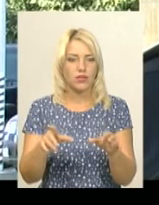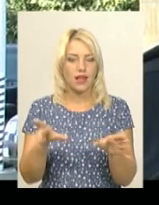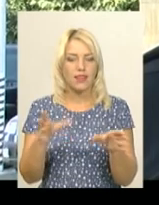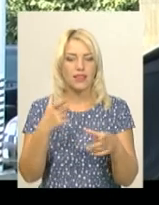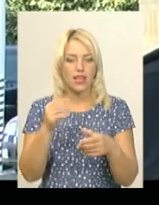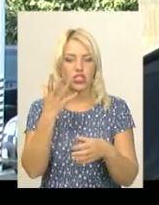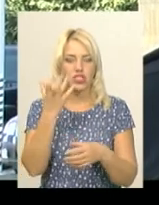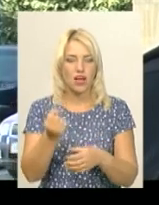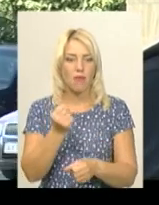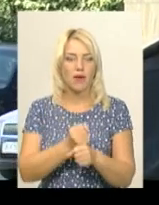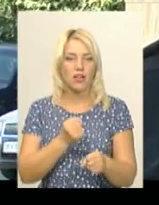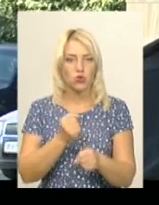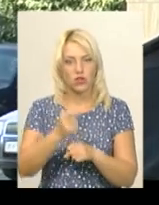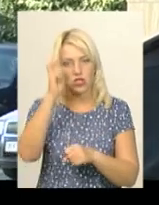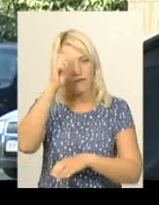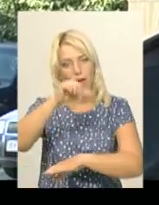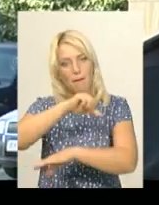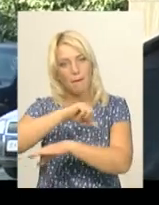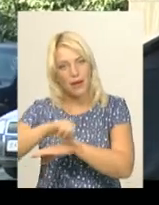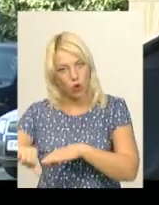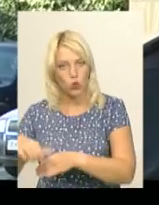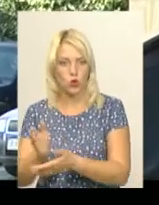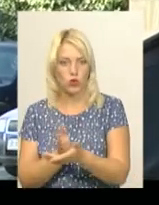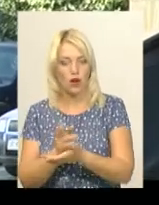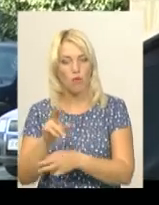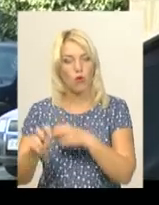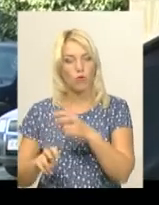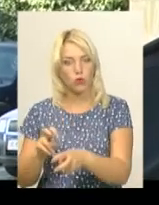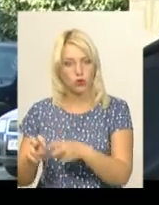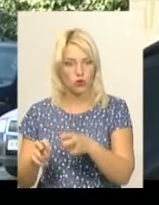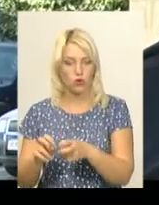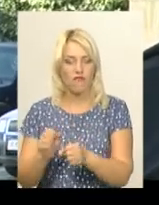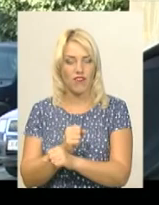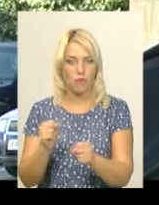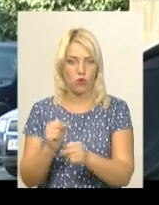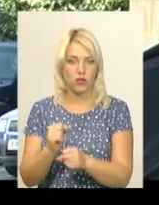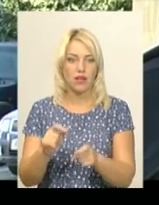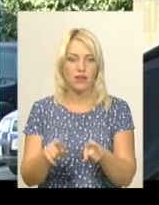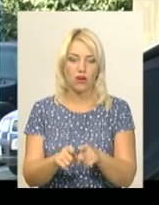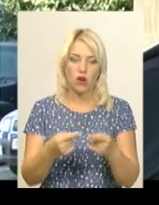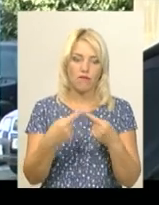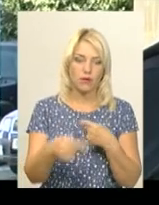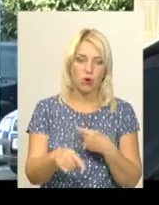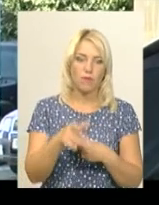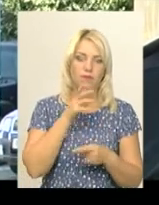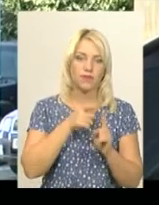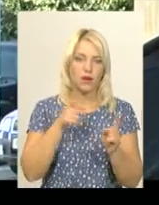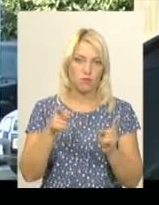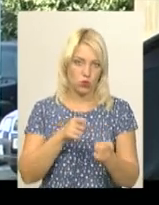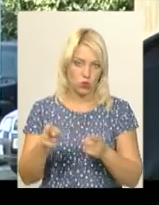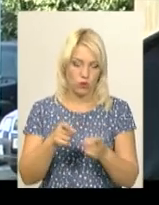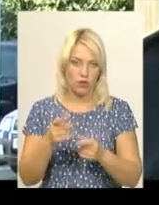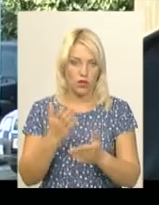прикордонна служба, в яких є підготовлені собаки по пошуку вибухівки. А також відмінність про терміни підготовки. Якщо